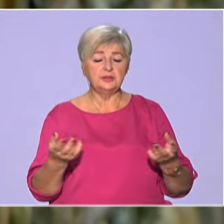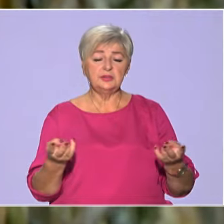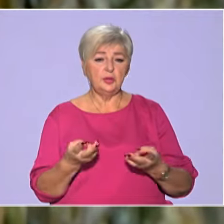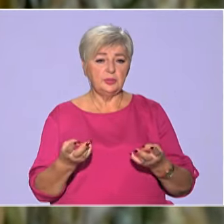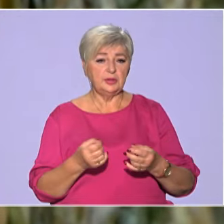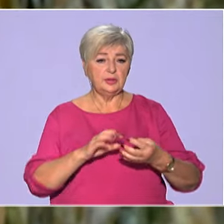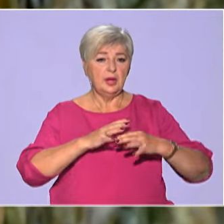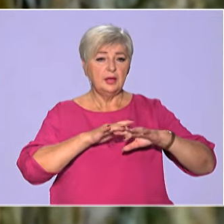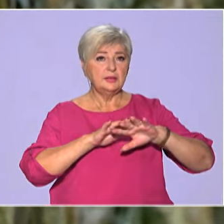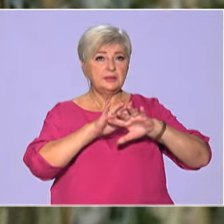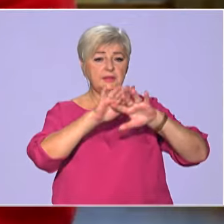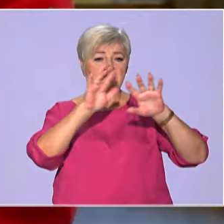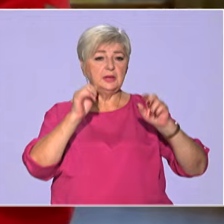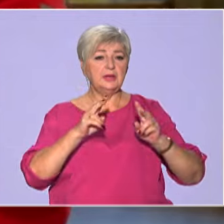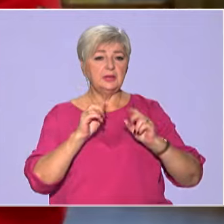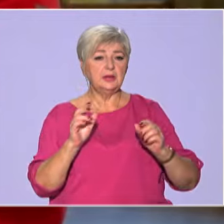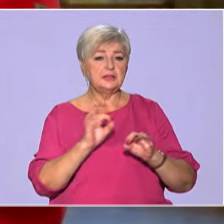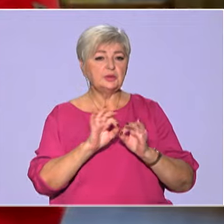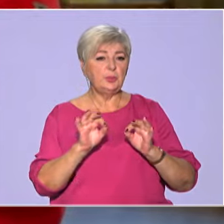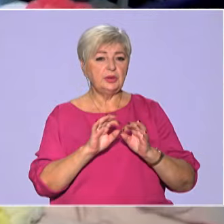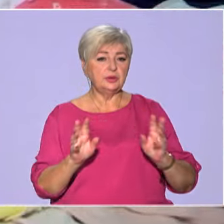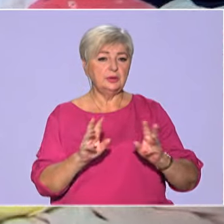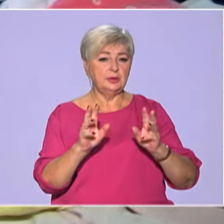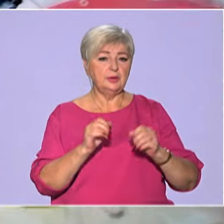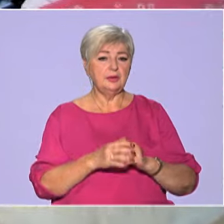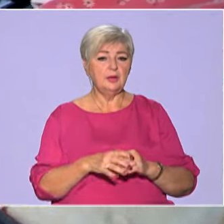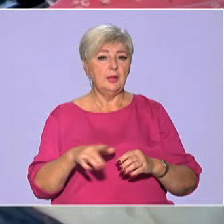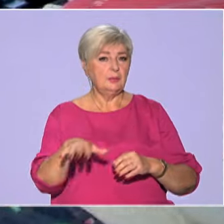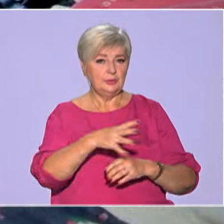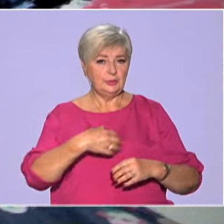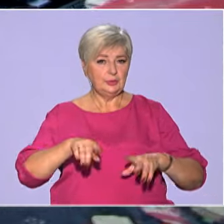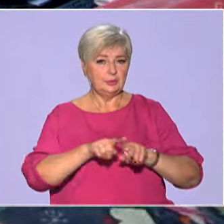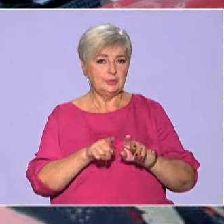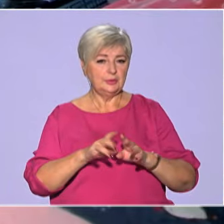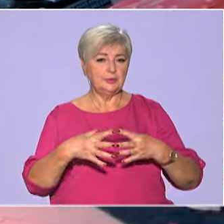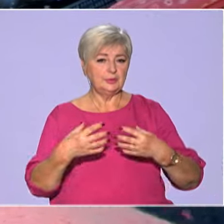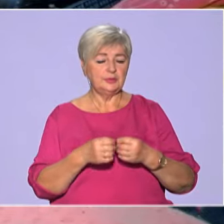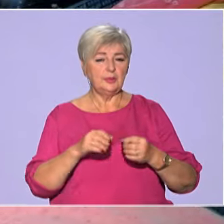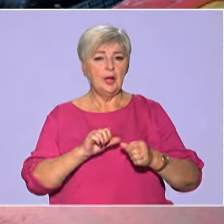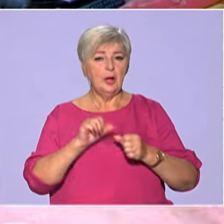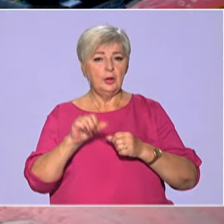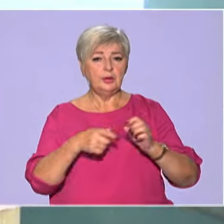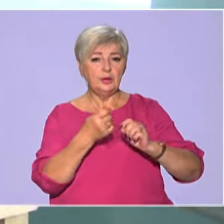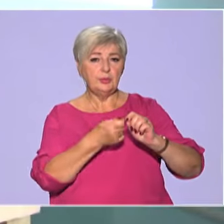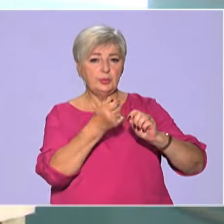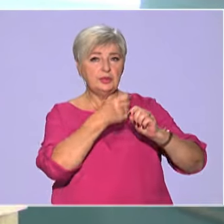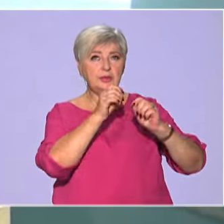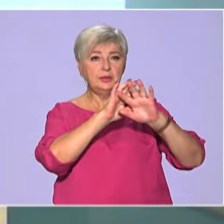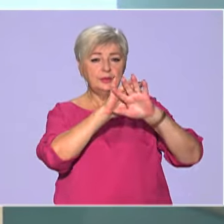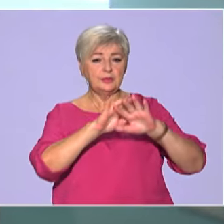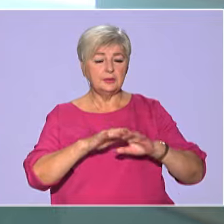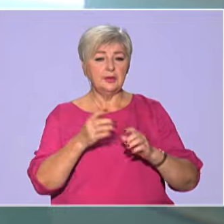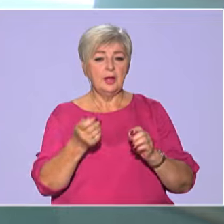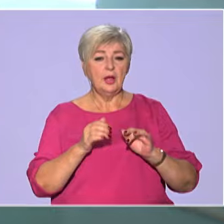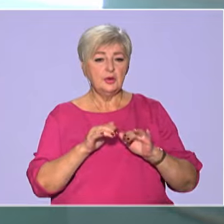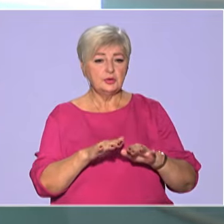Сітки у них як спички. Горять. Всі ми тут. Сім'я. Окрім плетіння сіток, команда павутинки шиє